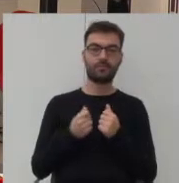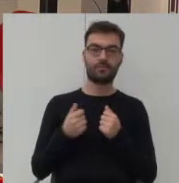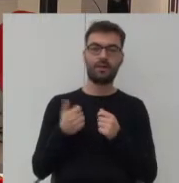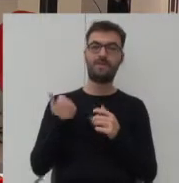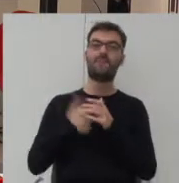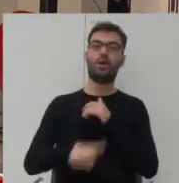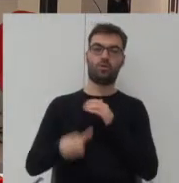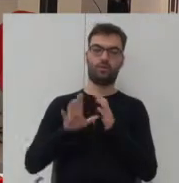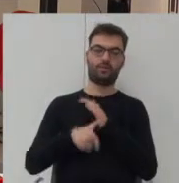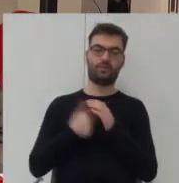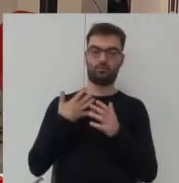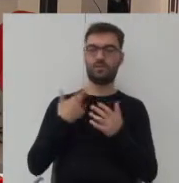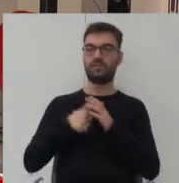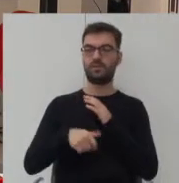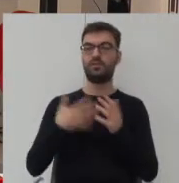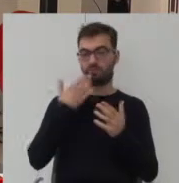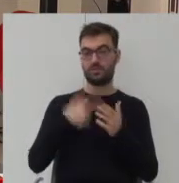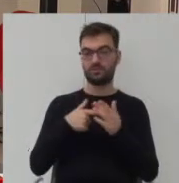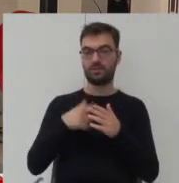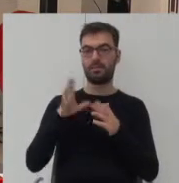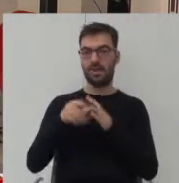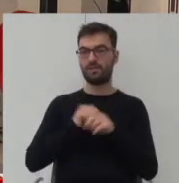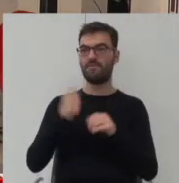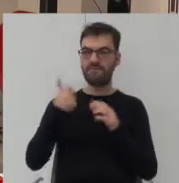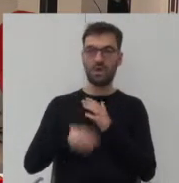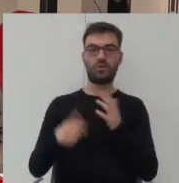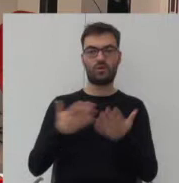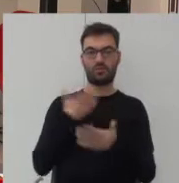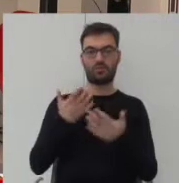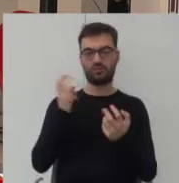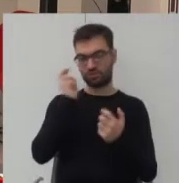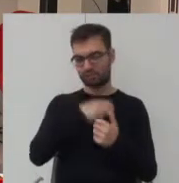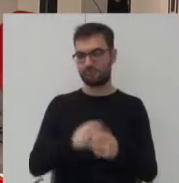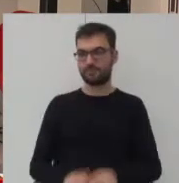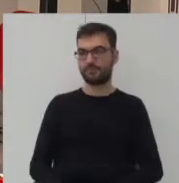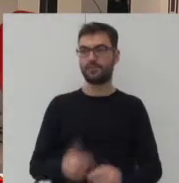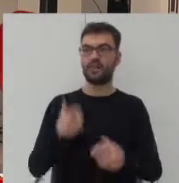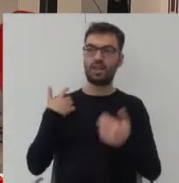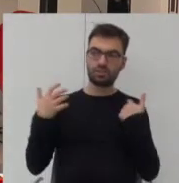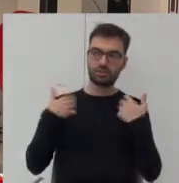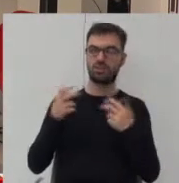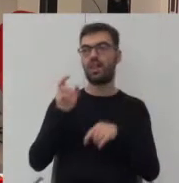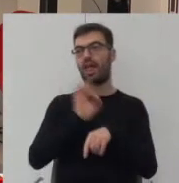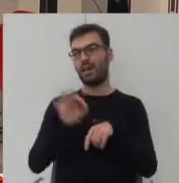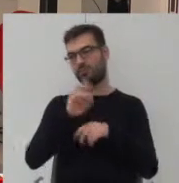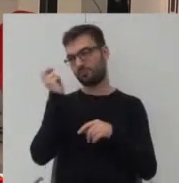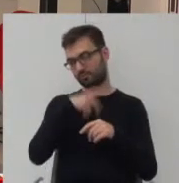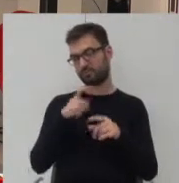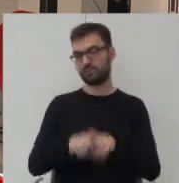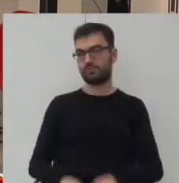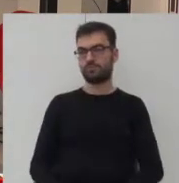unikatowość miejsca, to co czyni to miejsce wyjątkowe i sprawia, że jest ciekawo dla życia dla architektów i dla